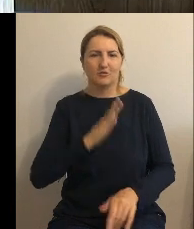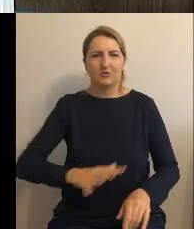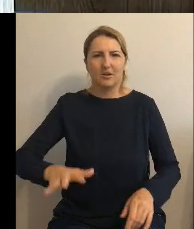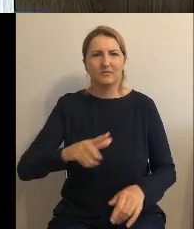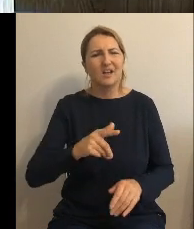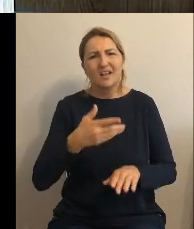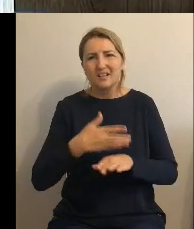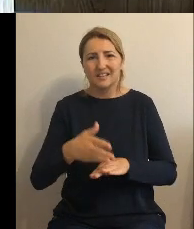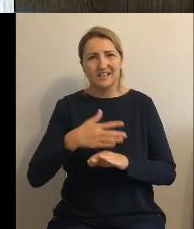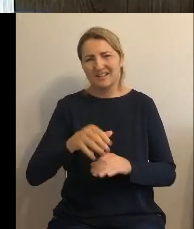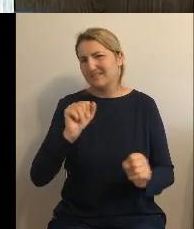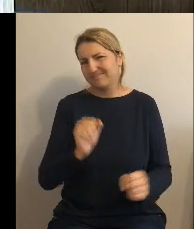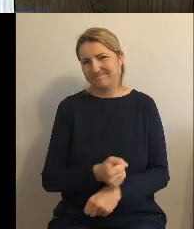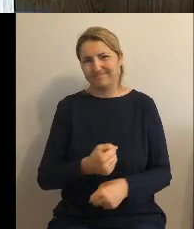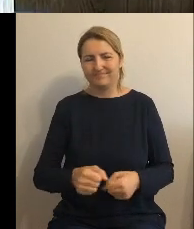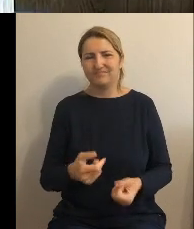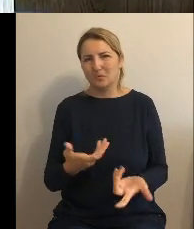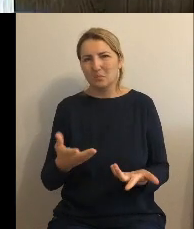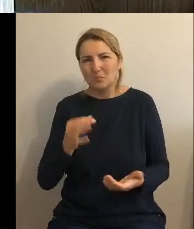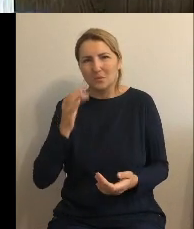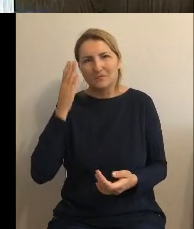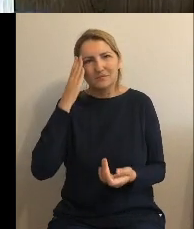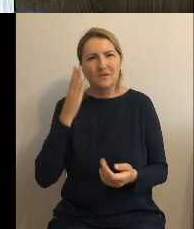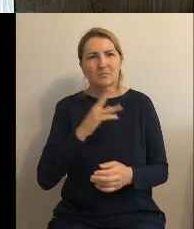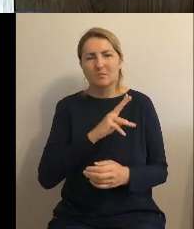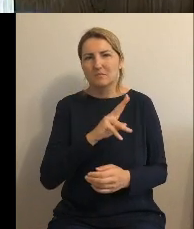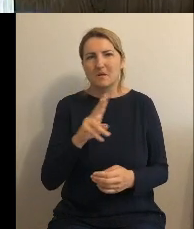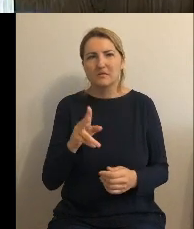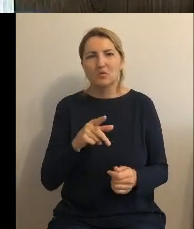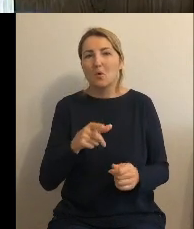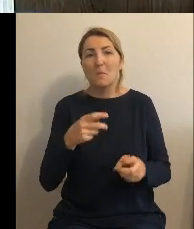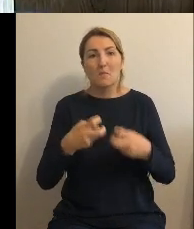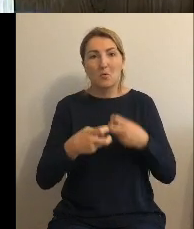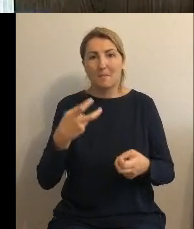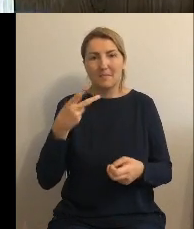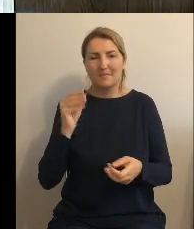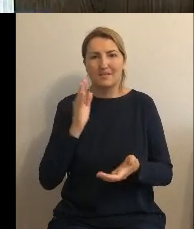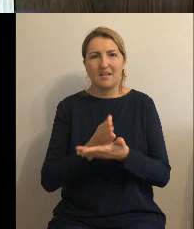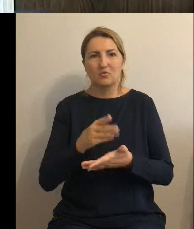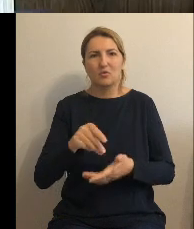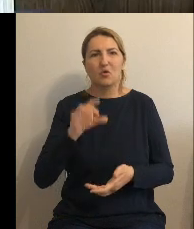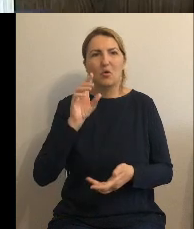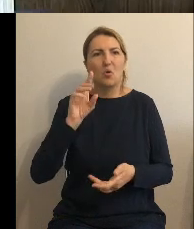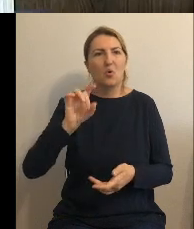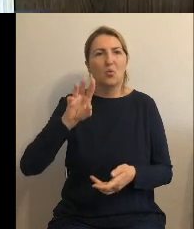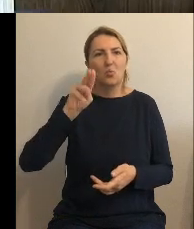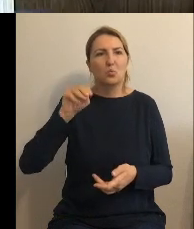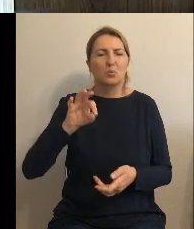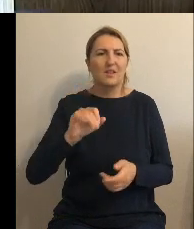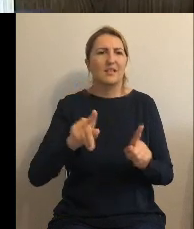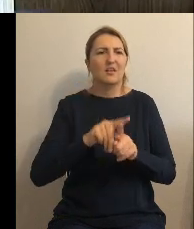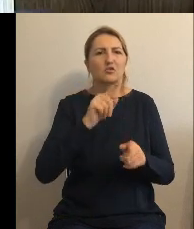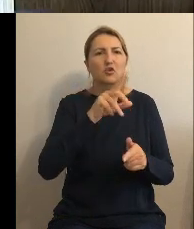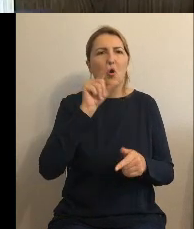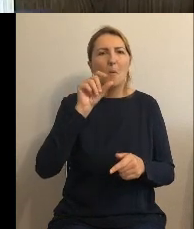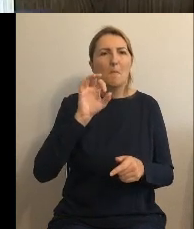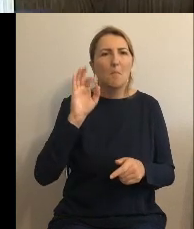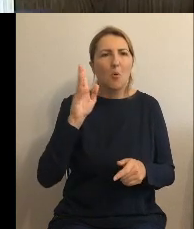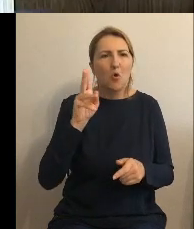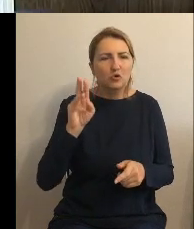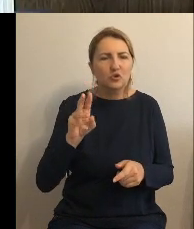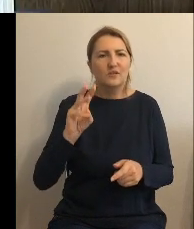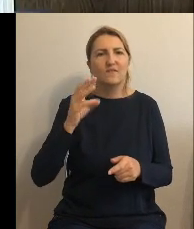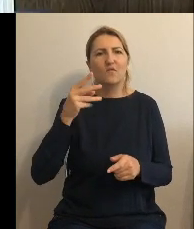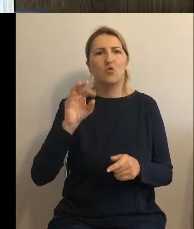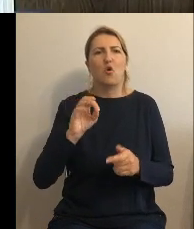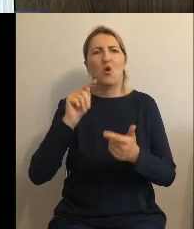to tutaj nie tylko problem dotyczy Gruty, bo mamy w Pokrzywnie, mamy w Anowie, mamy w Słupie, mamy w Orlu, co jakiś czas w